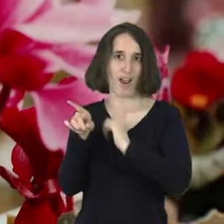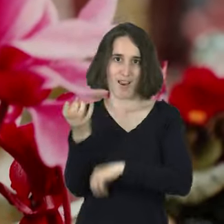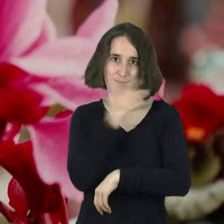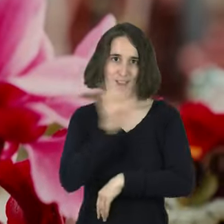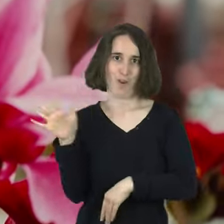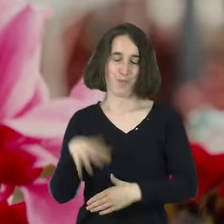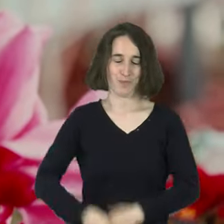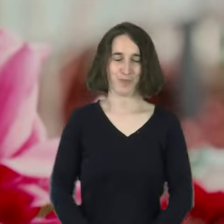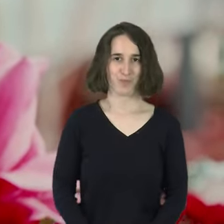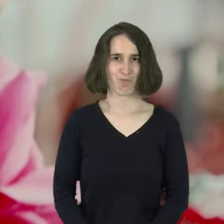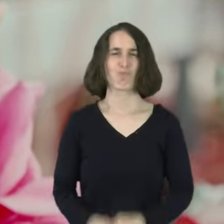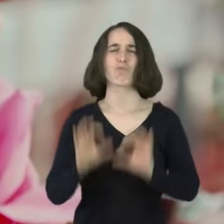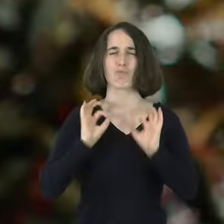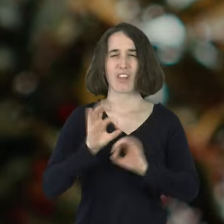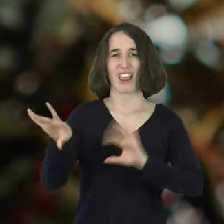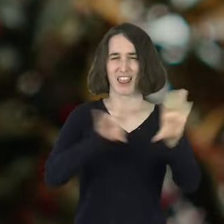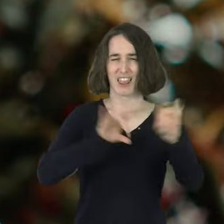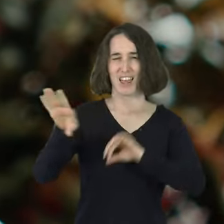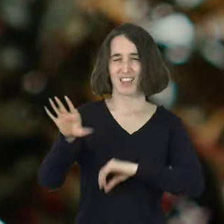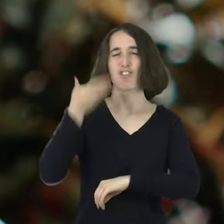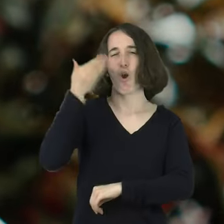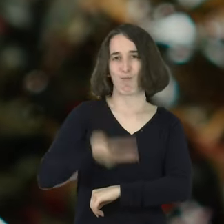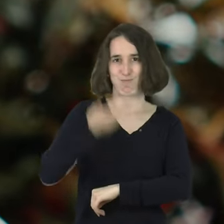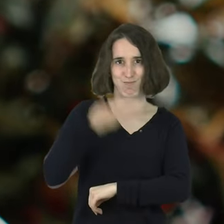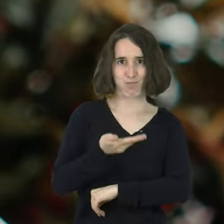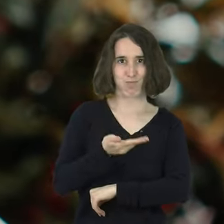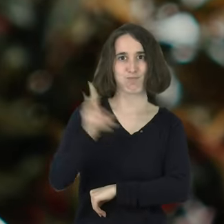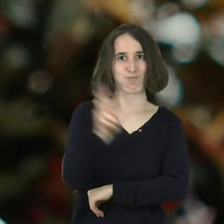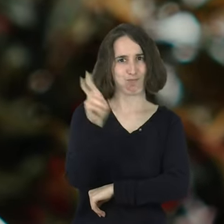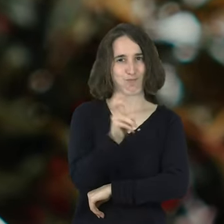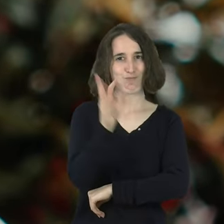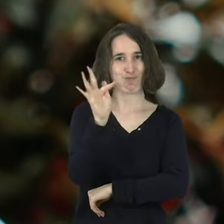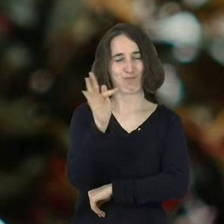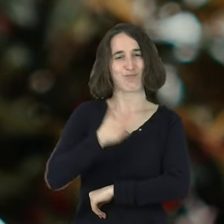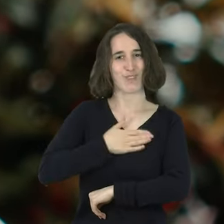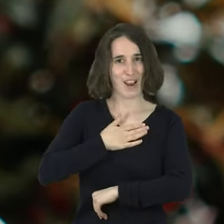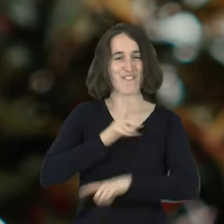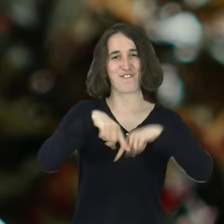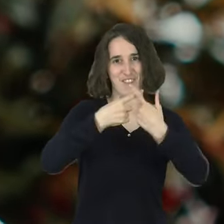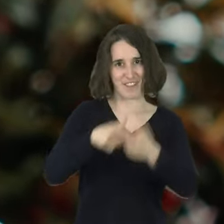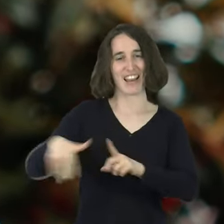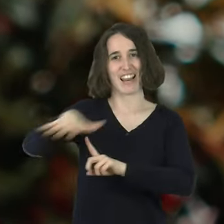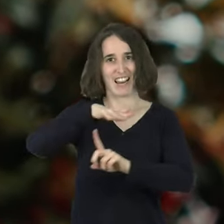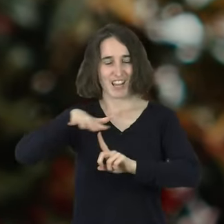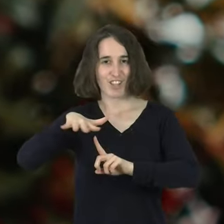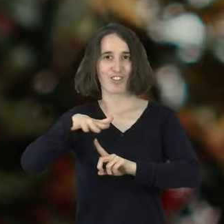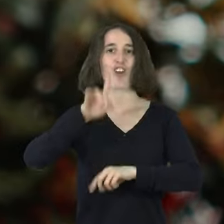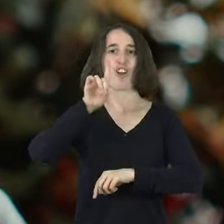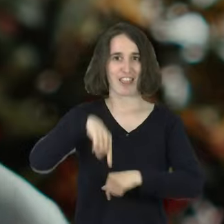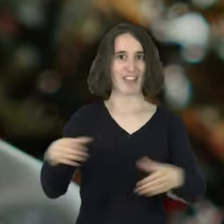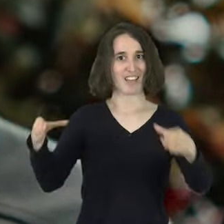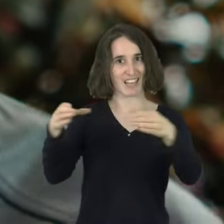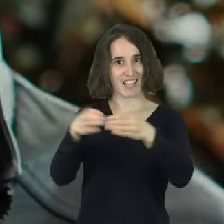Erabakian dia izan da. Oso erabilgarria izango da niretzat, familiaren txat eta inguruko entzat, eta bai